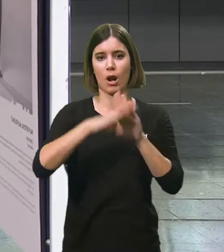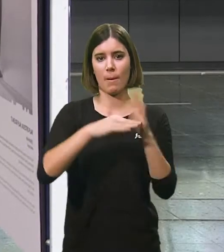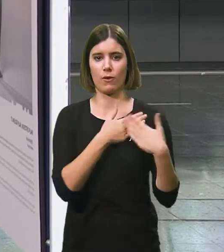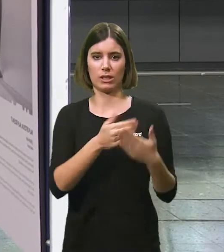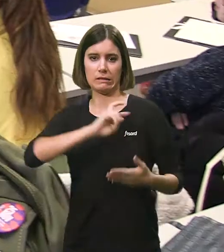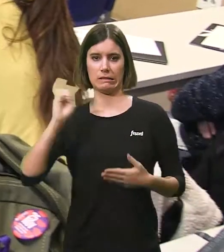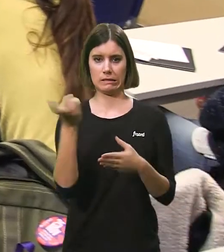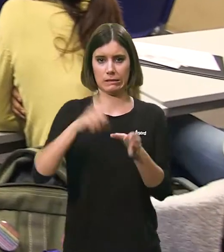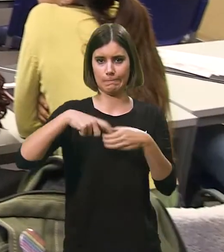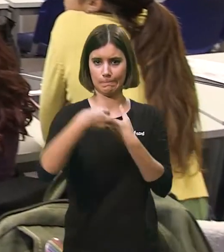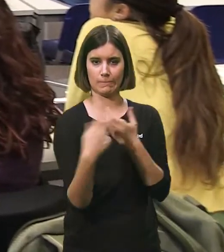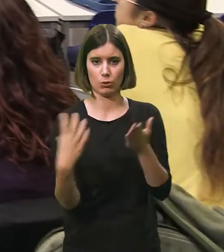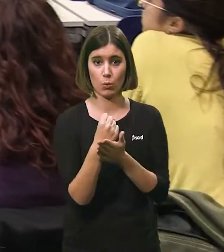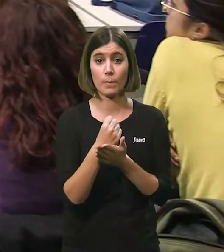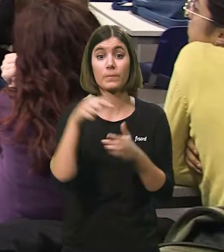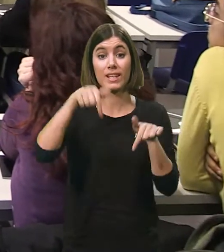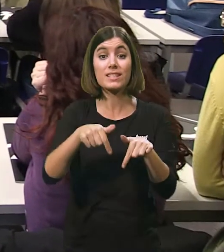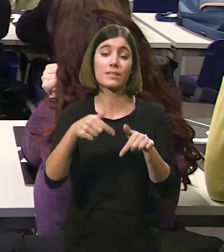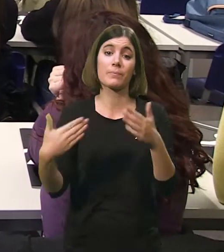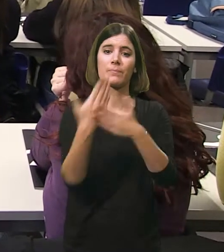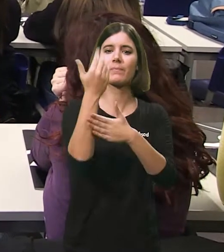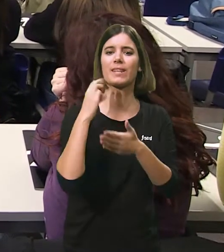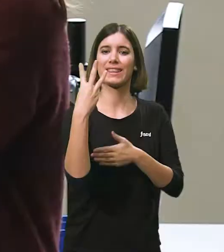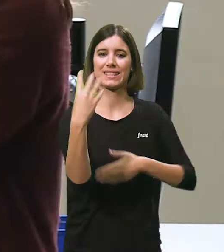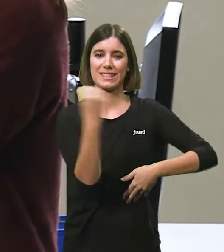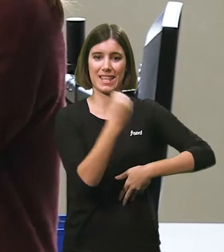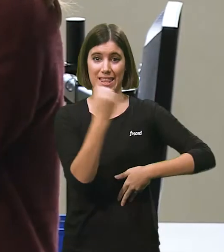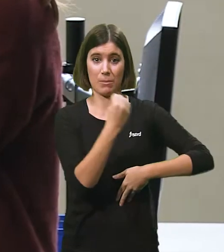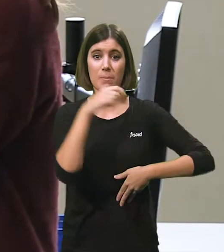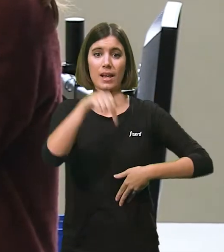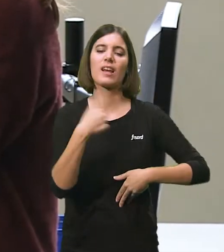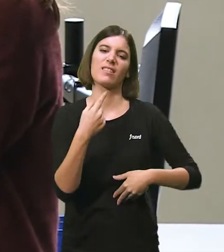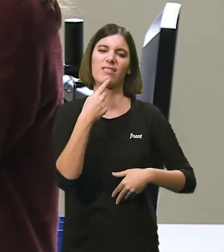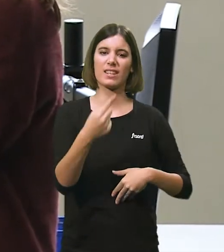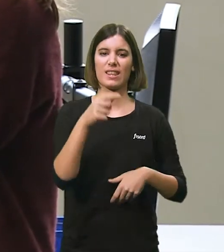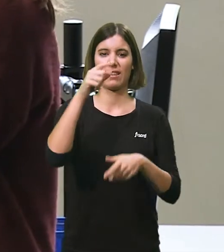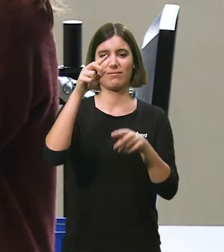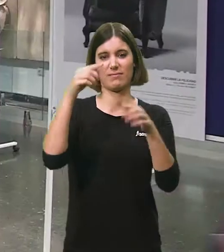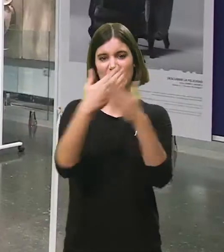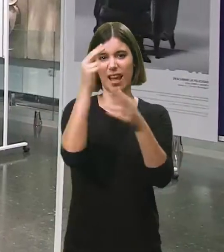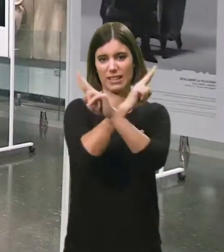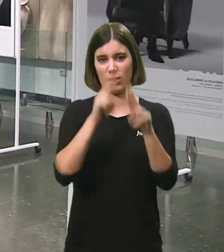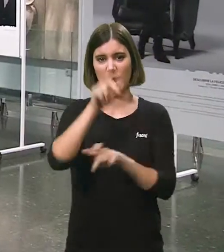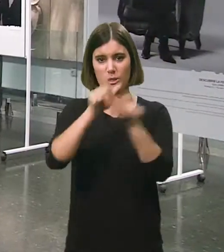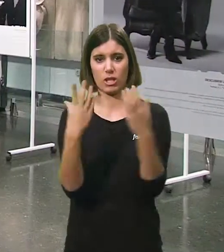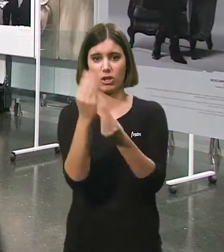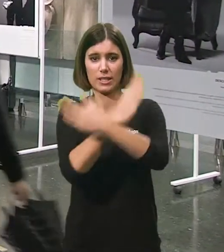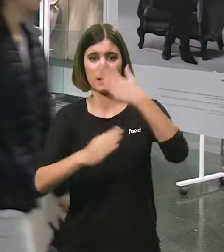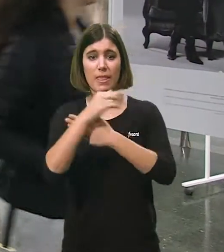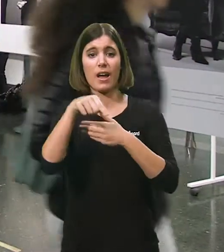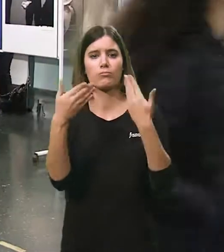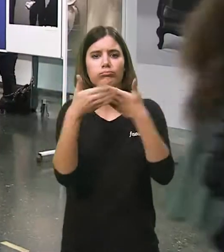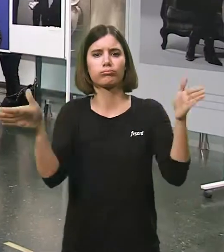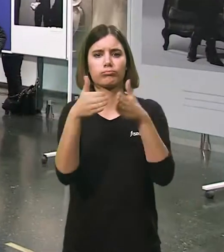voluntariat, entre altres accions. D'aquesta manera, el 3 de desembre, amb motiu del Dia Internacional de les Persones amb Discapacitat, es van